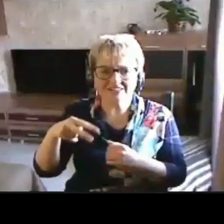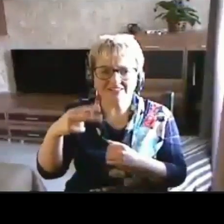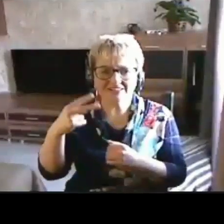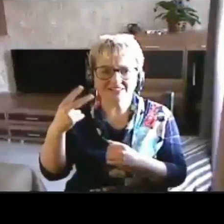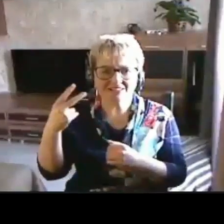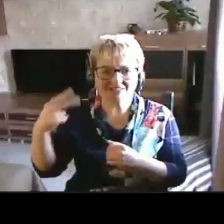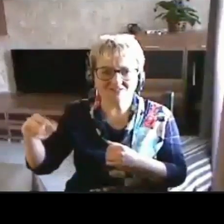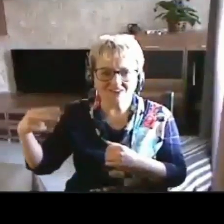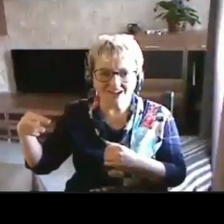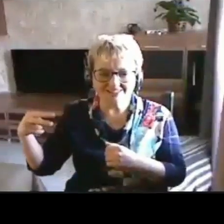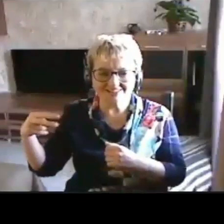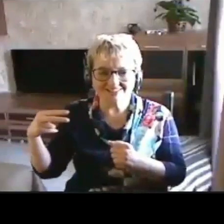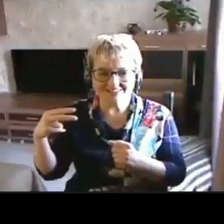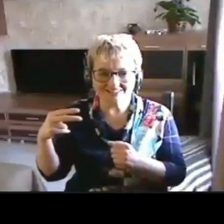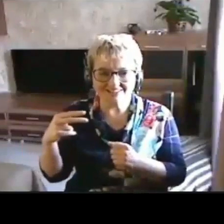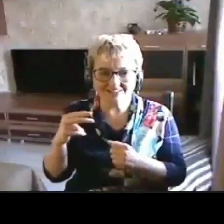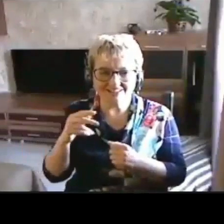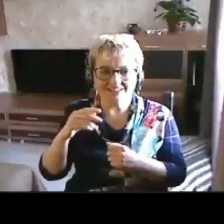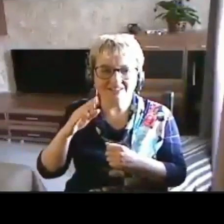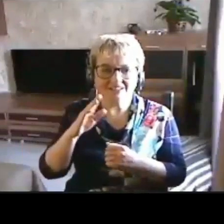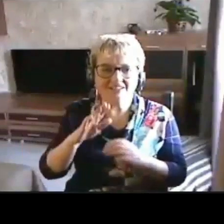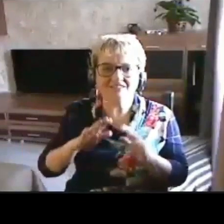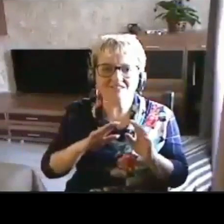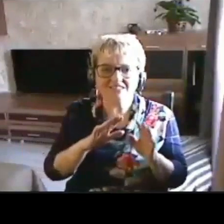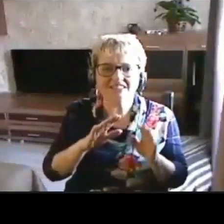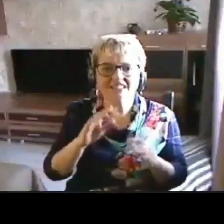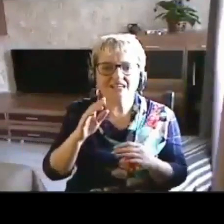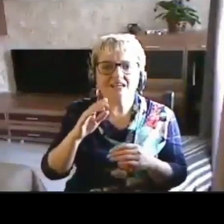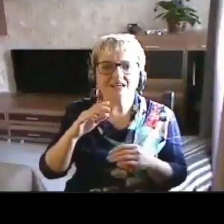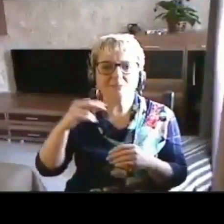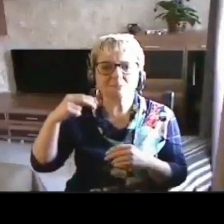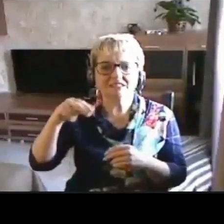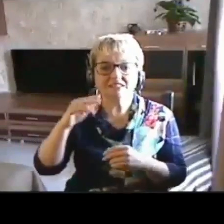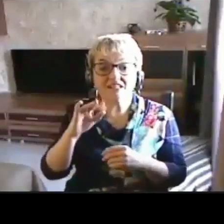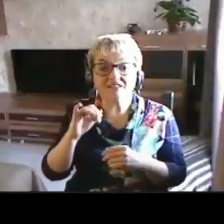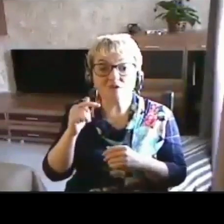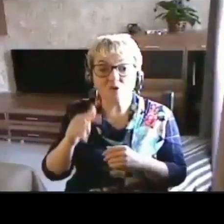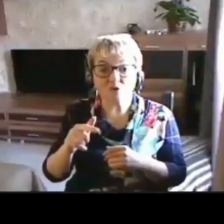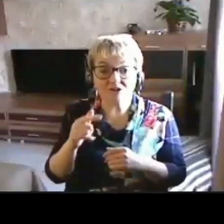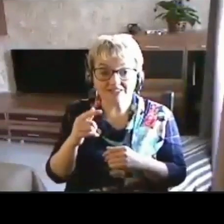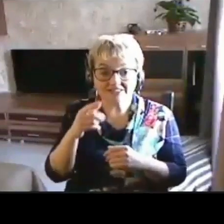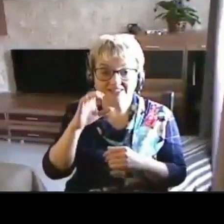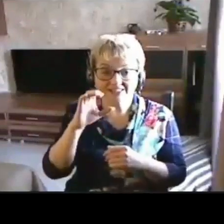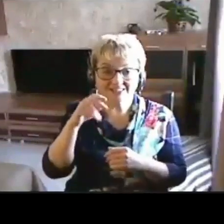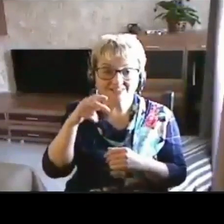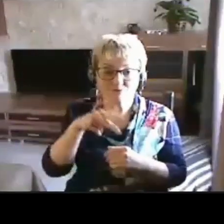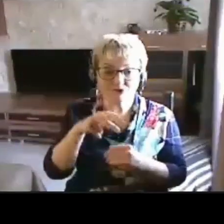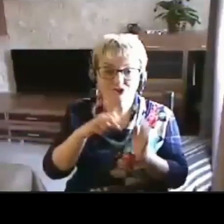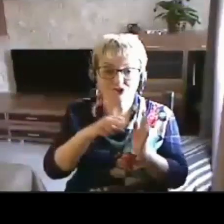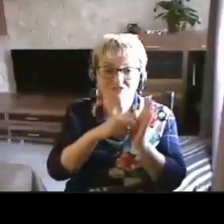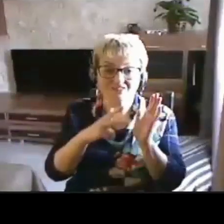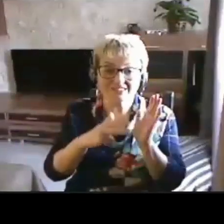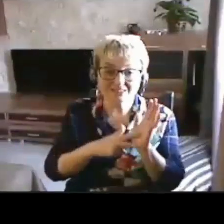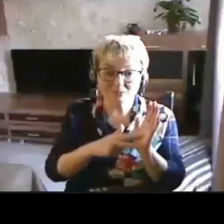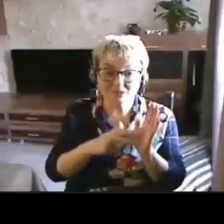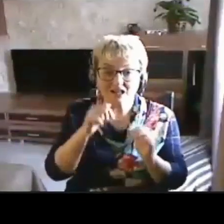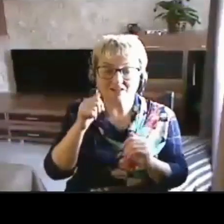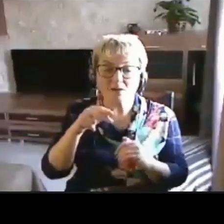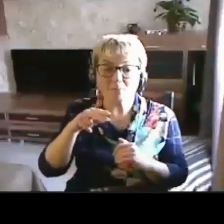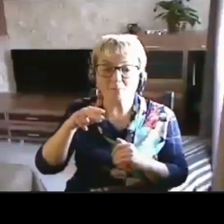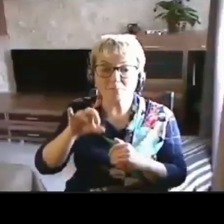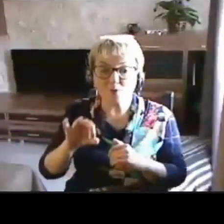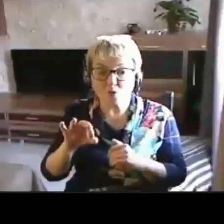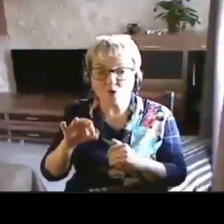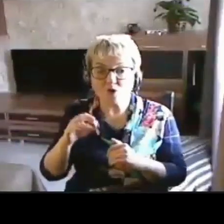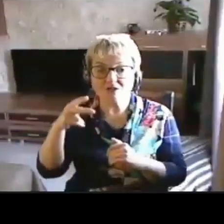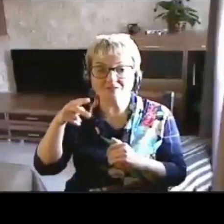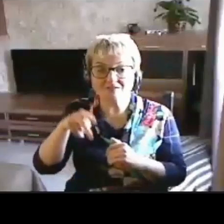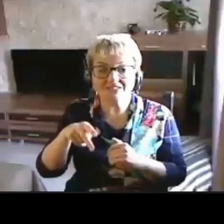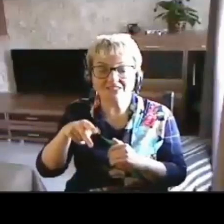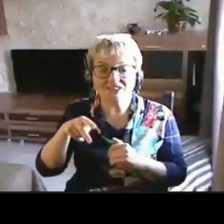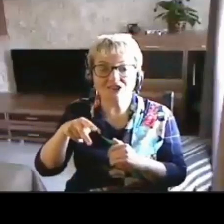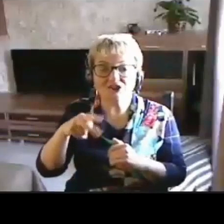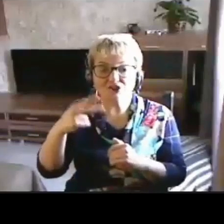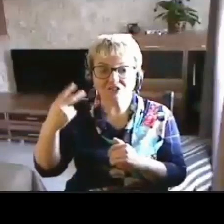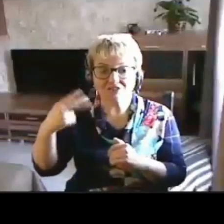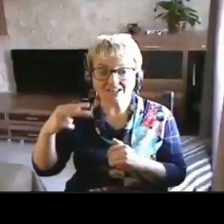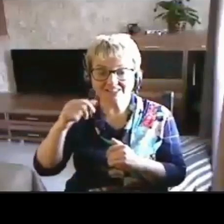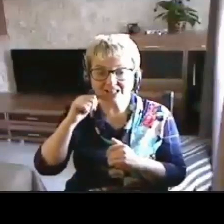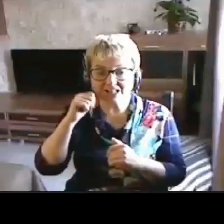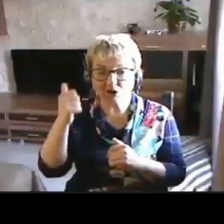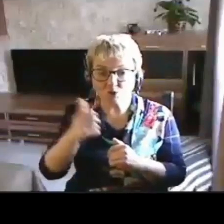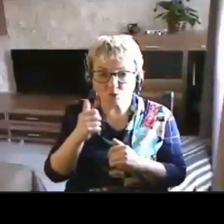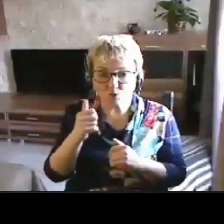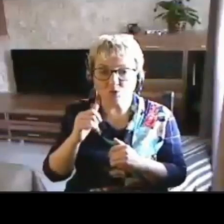вице-президент ВОК и с 2018 по 2020